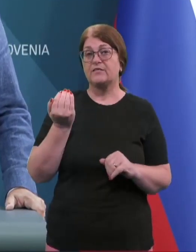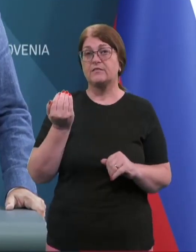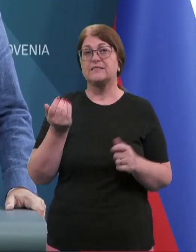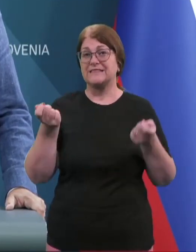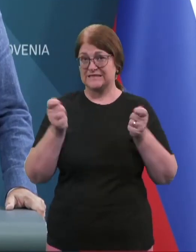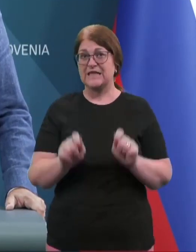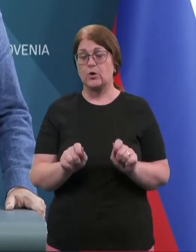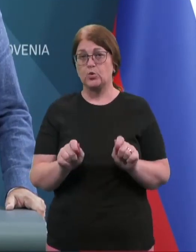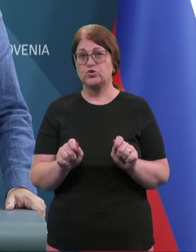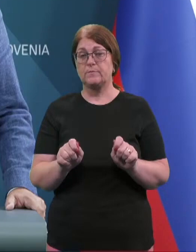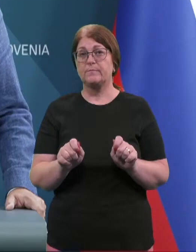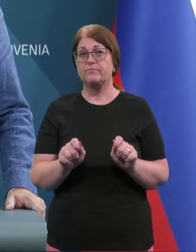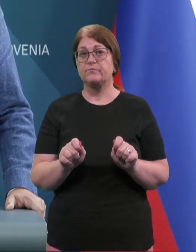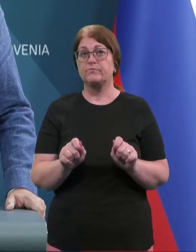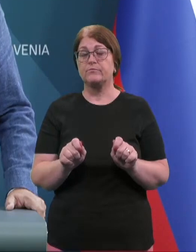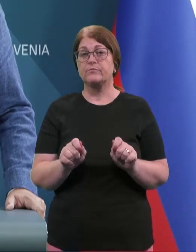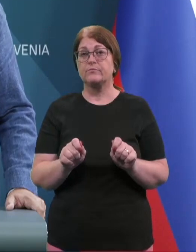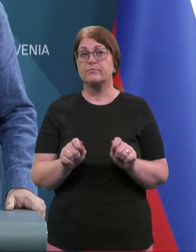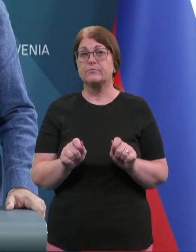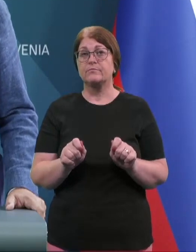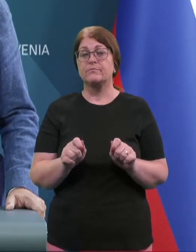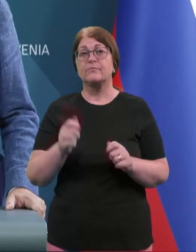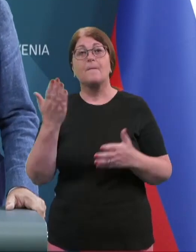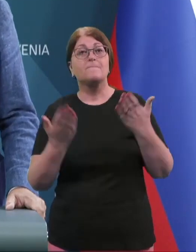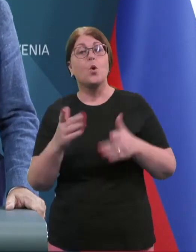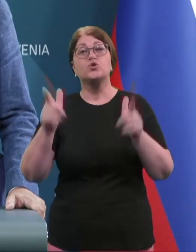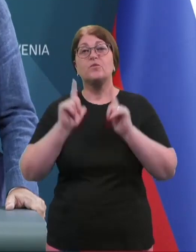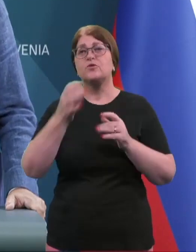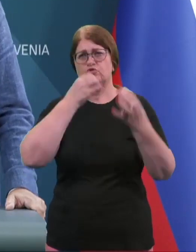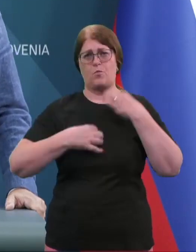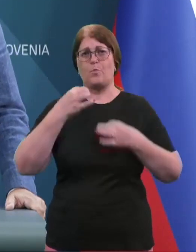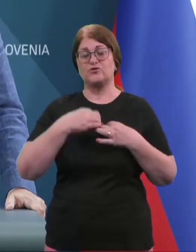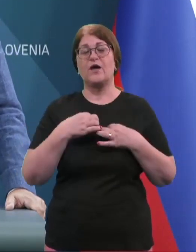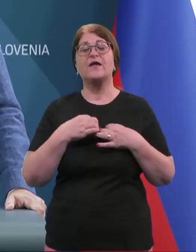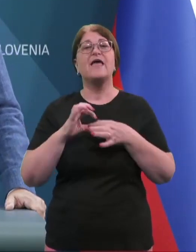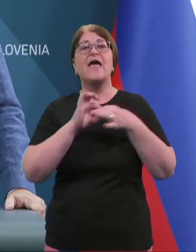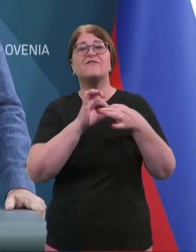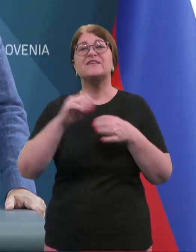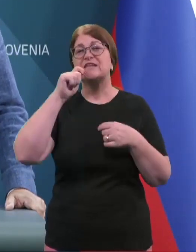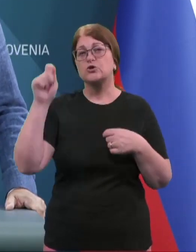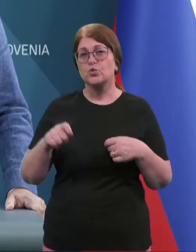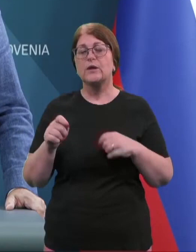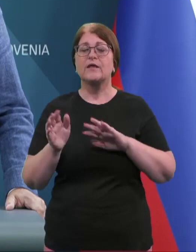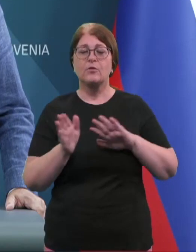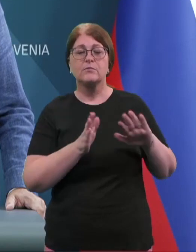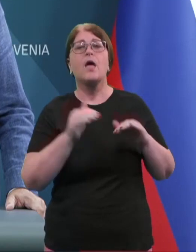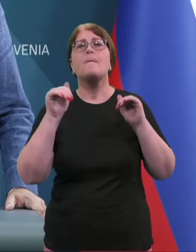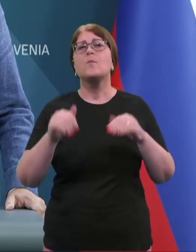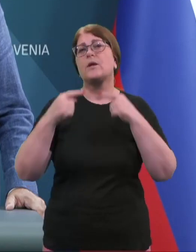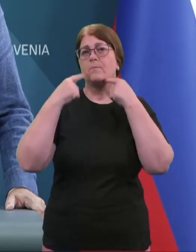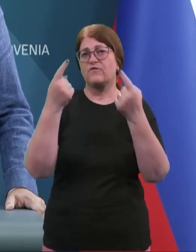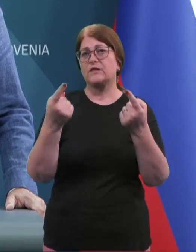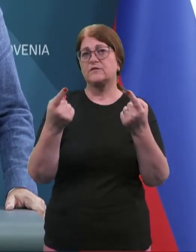zaključim, ker tudi mogelj, če pričakujem vprašanje vezano z Ukrajino, moram